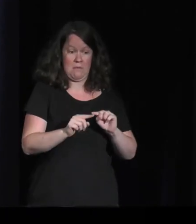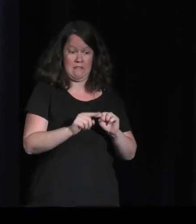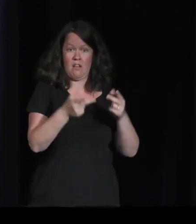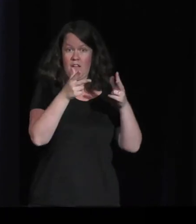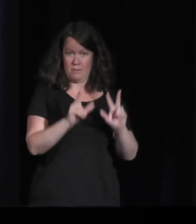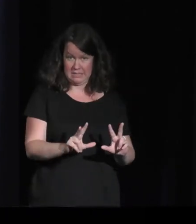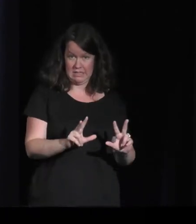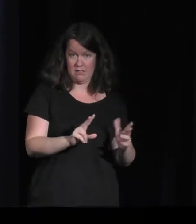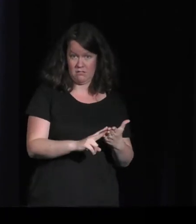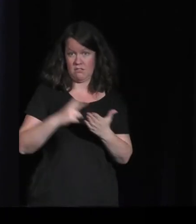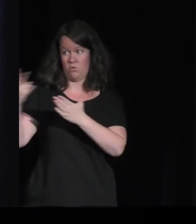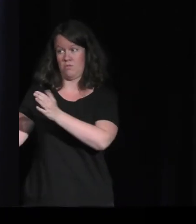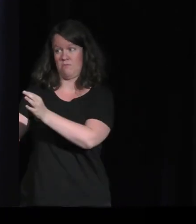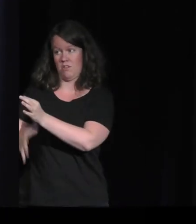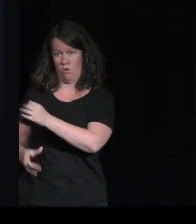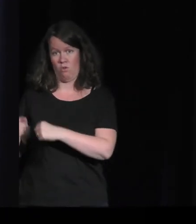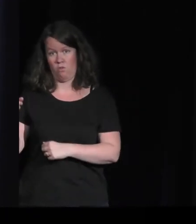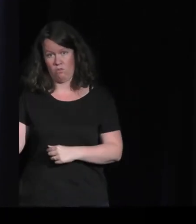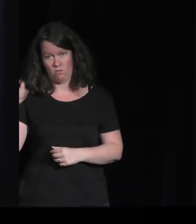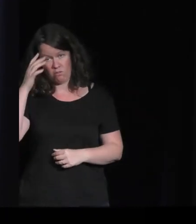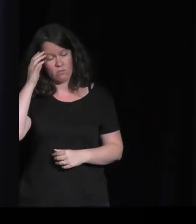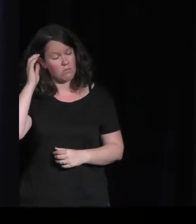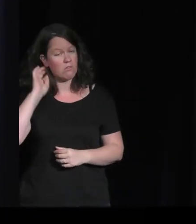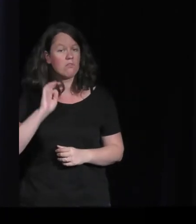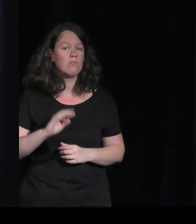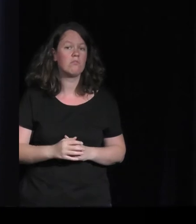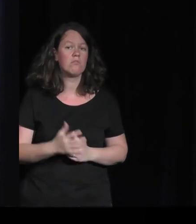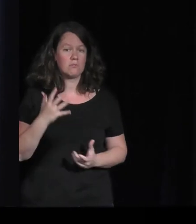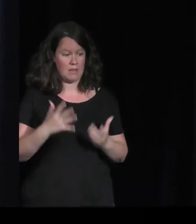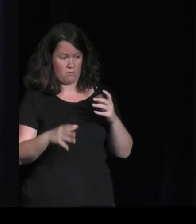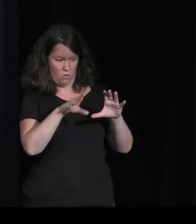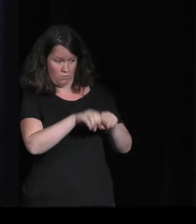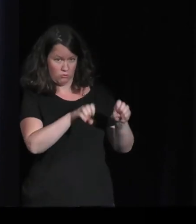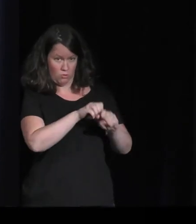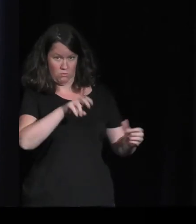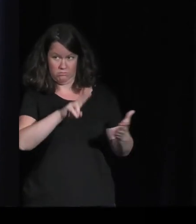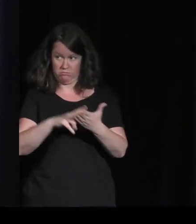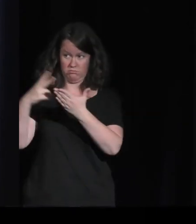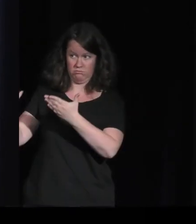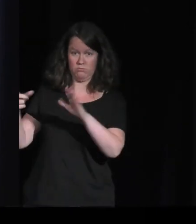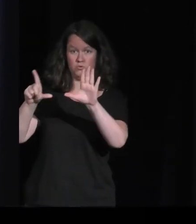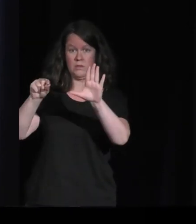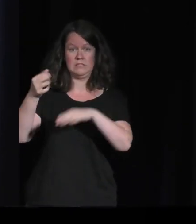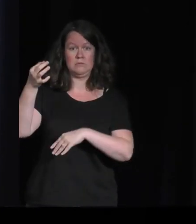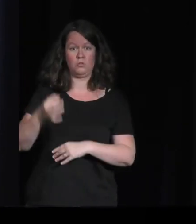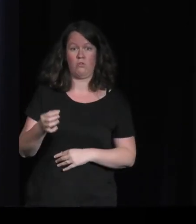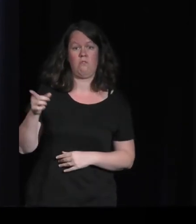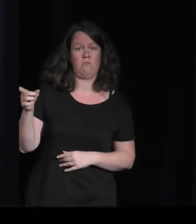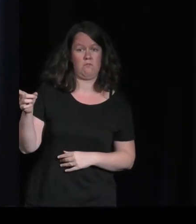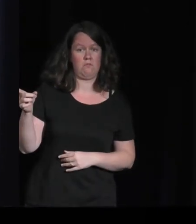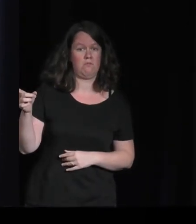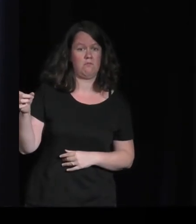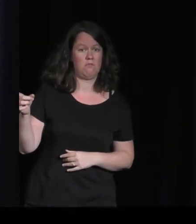Le bilan environnemental, il est à peu près à 70% au niveau de sa production. Tout le reste de ce qu va émettre pendant